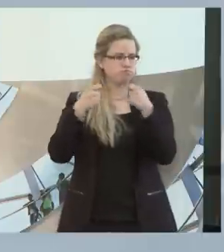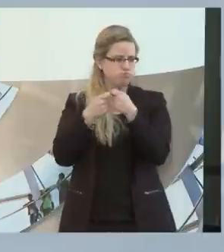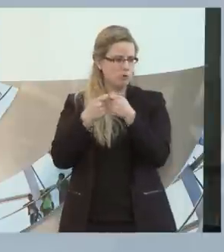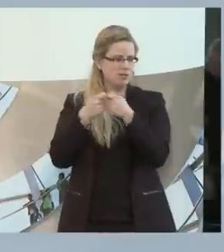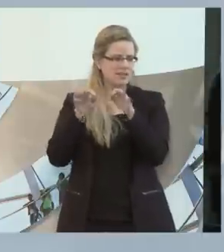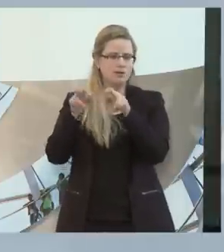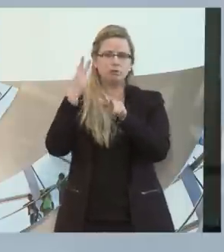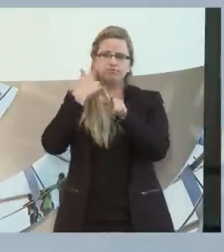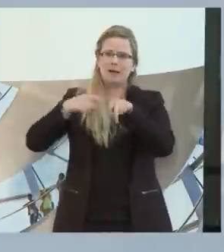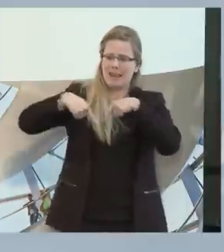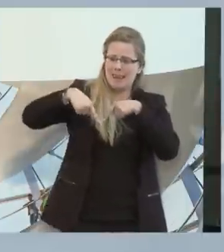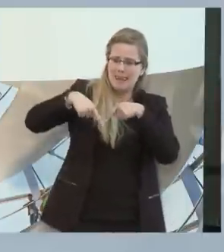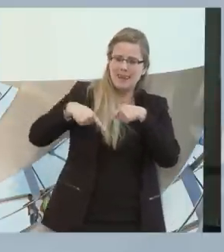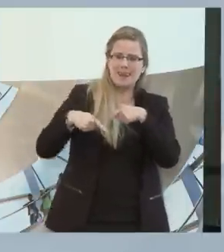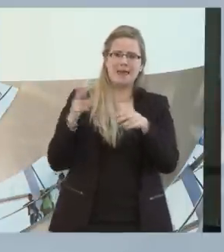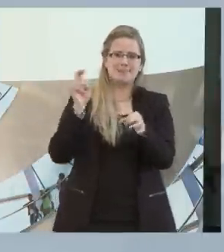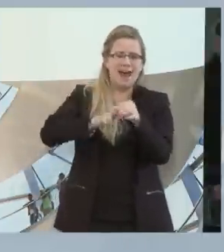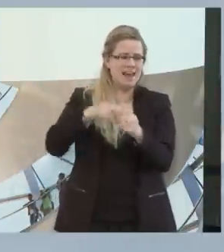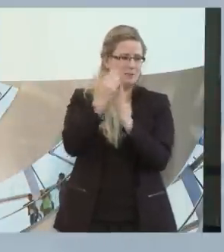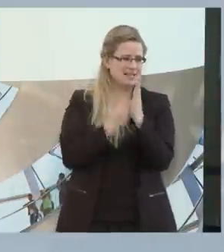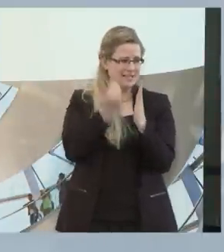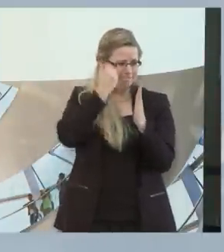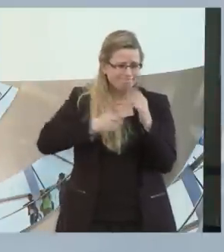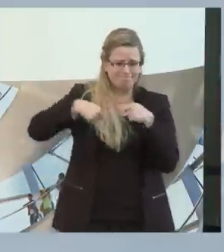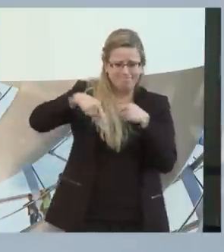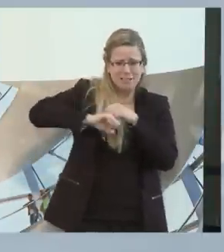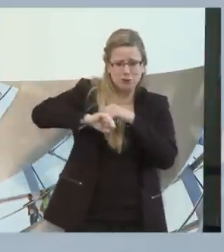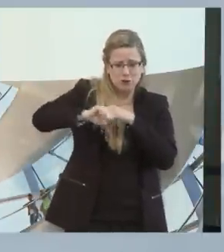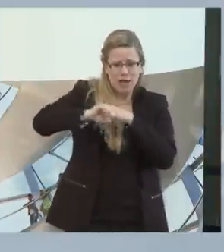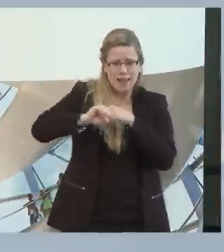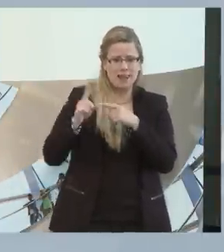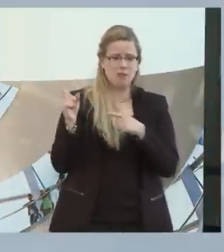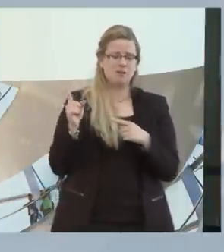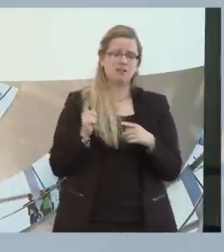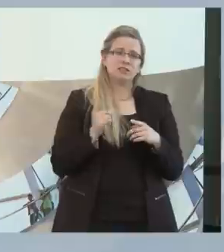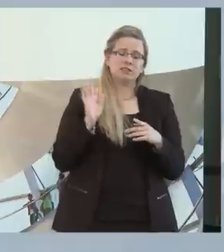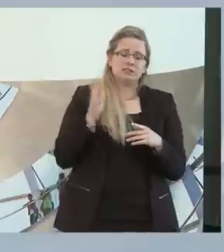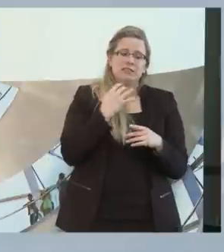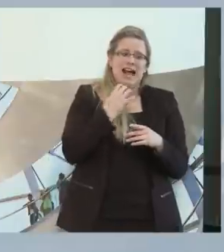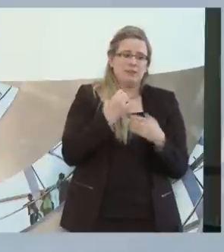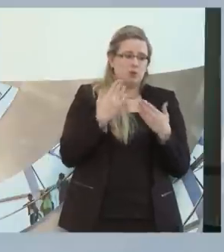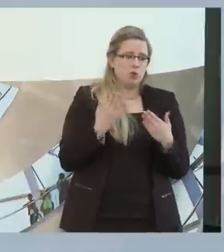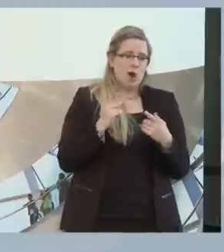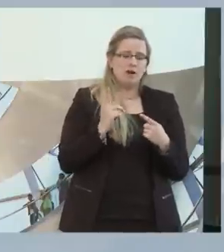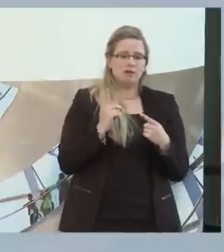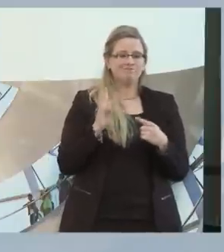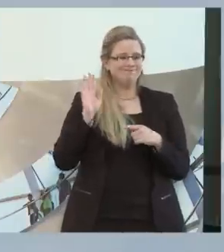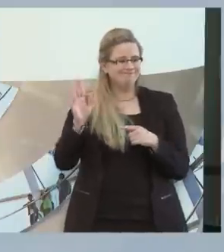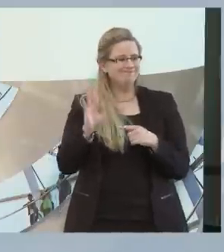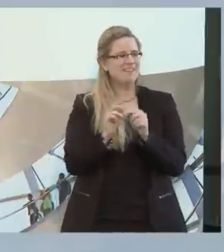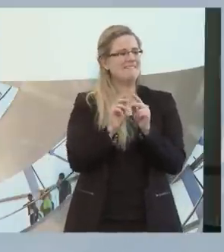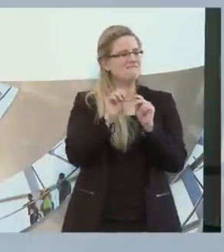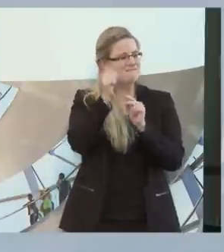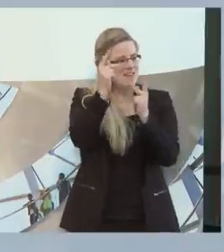auf den Weg zu bringen. Offenbar ist man sich bei den Verbänden trotz der Absichtserklärung nicht so sicher, dass das auch geschehen wird. Und eine der Kernforderungen ist ein